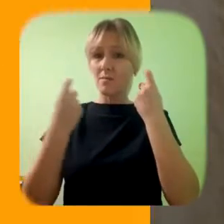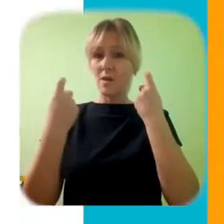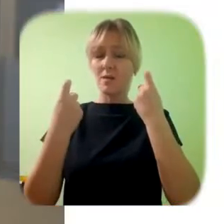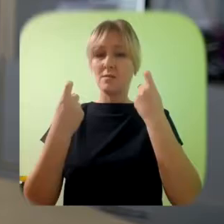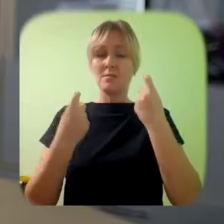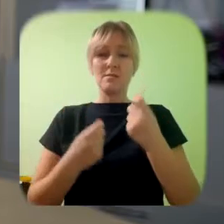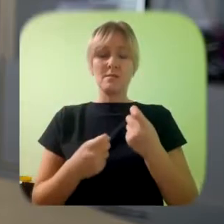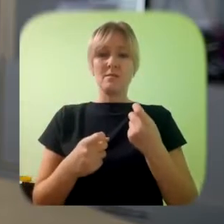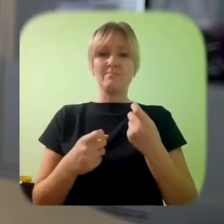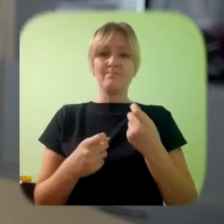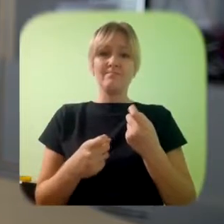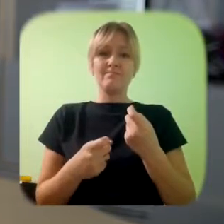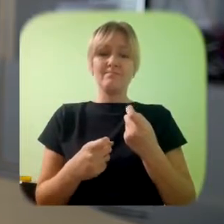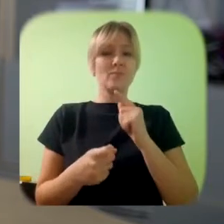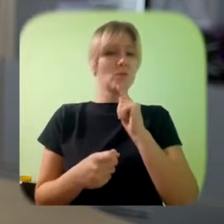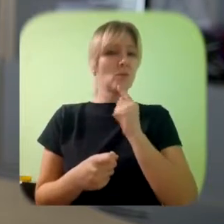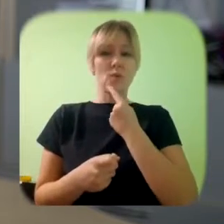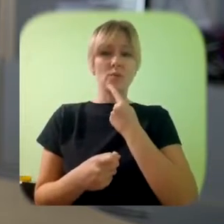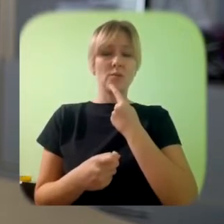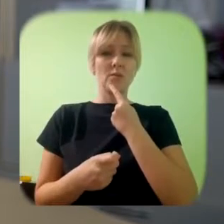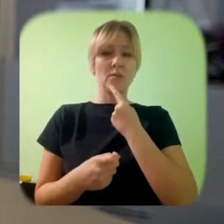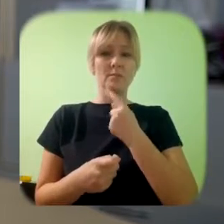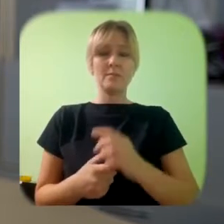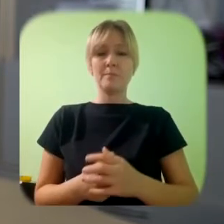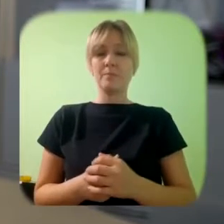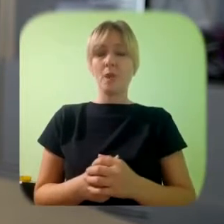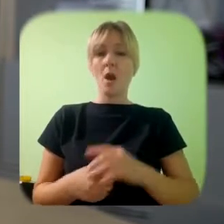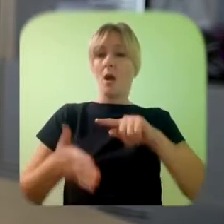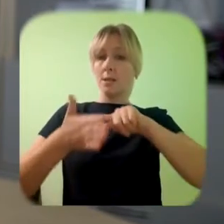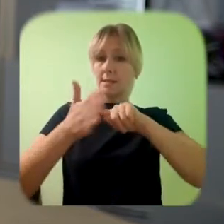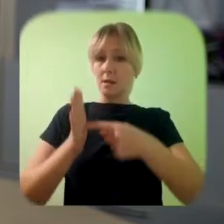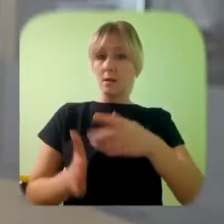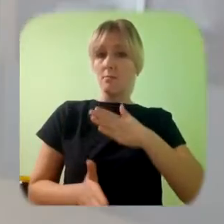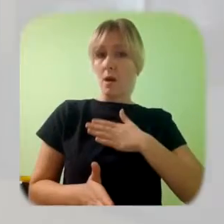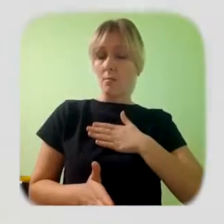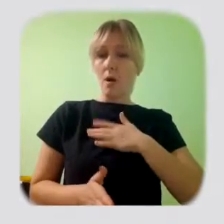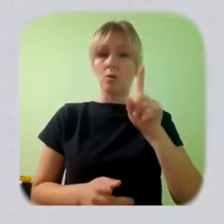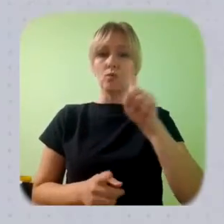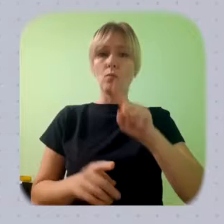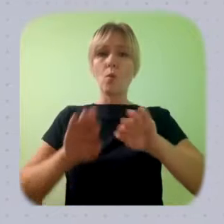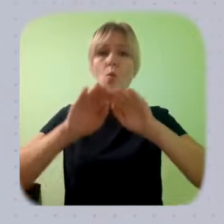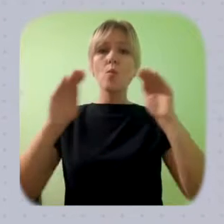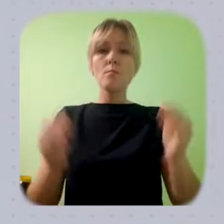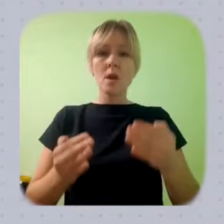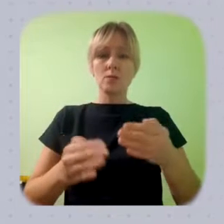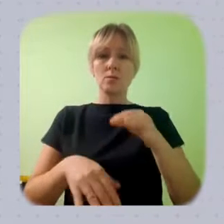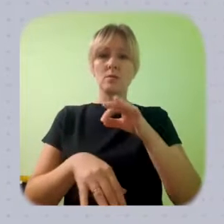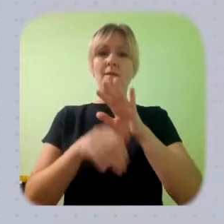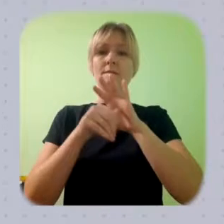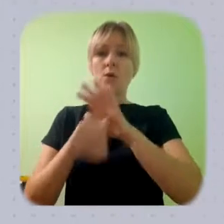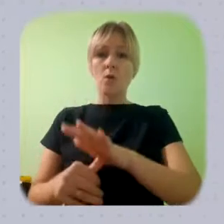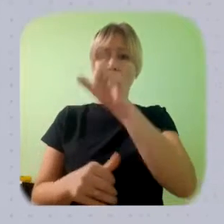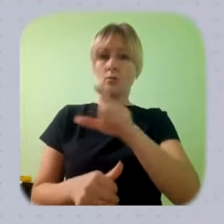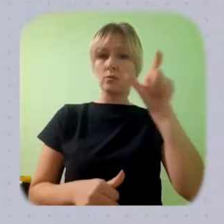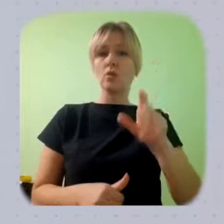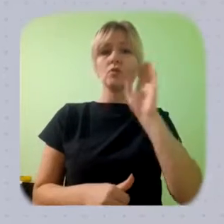mai slab. Ca scop am avut să contribuim la diminuarea violenței asupra femeilor